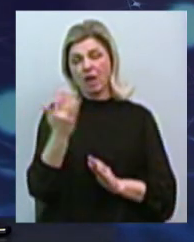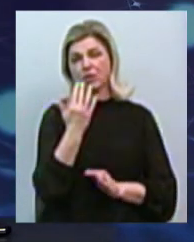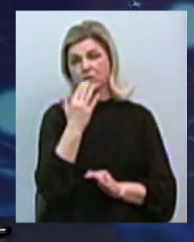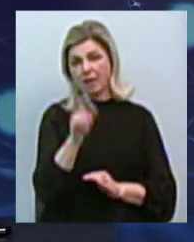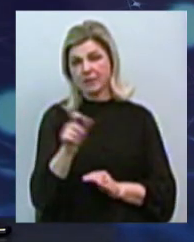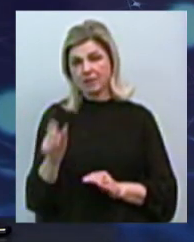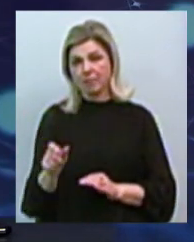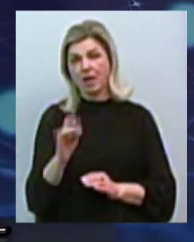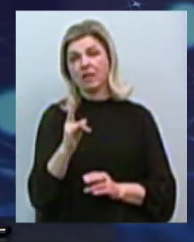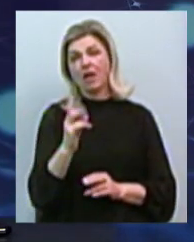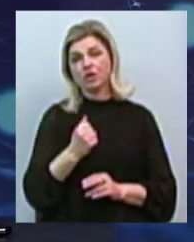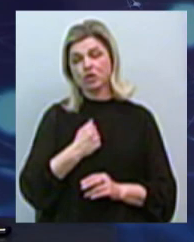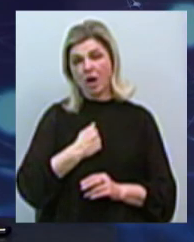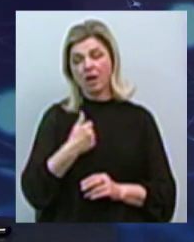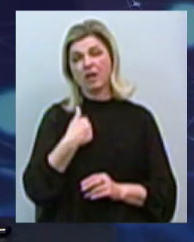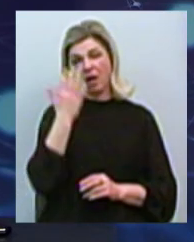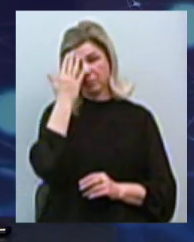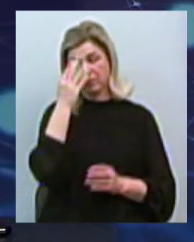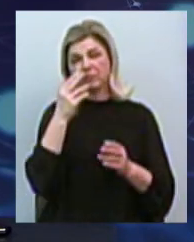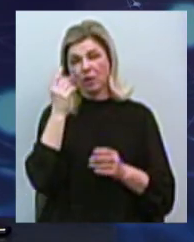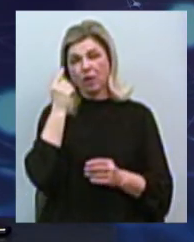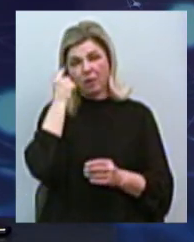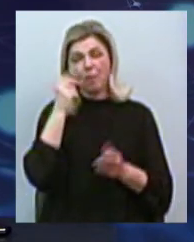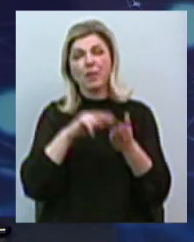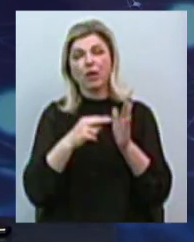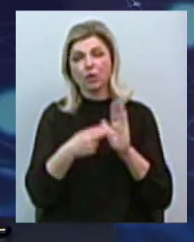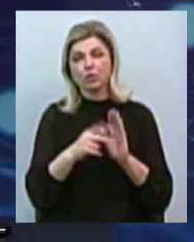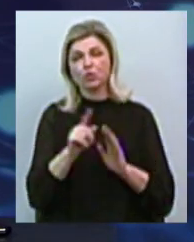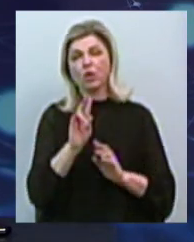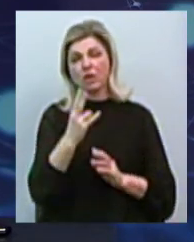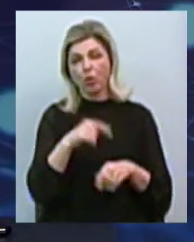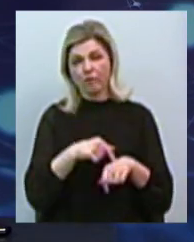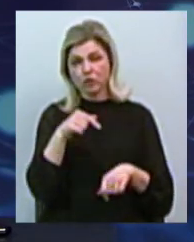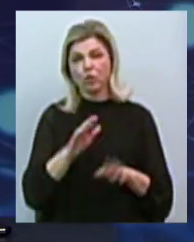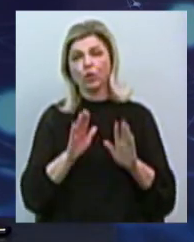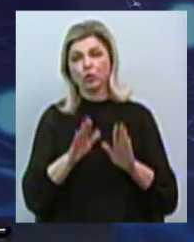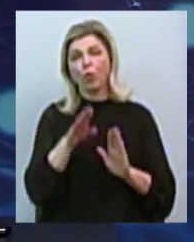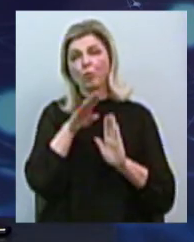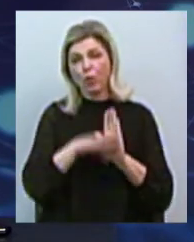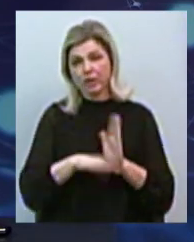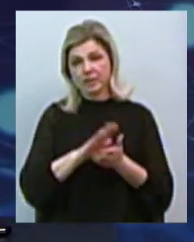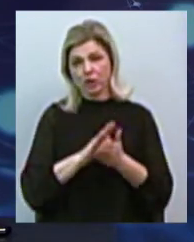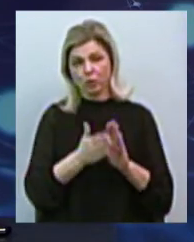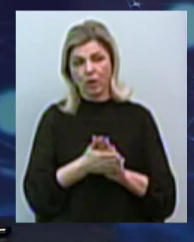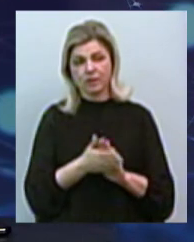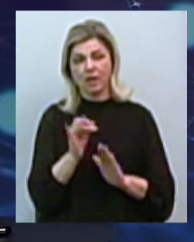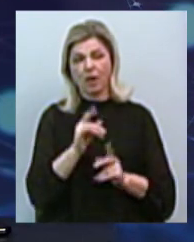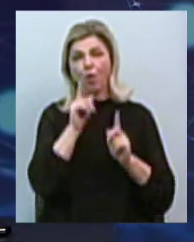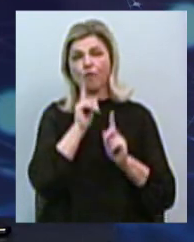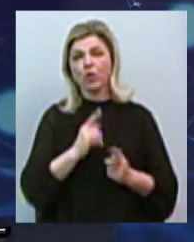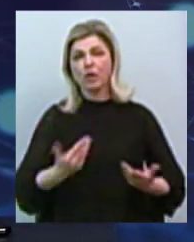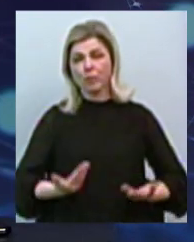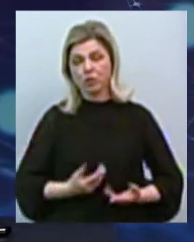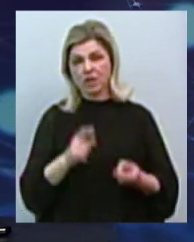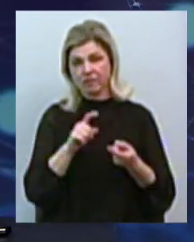на жаль, я прогнозую, що миколаївці відчують лише погіршення ситуації і комфорту проживання